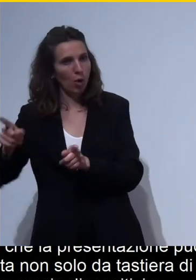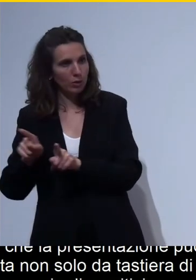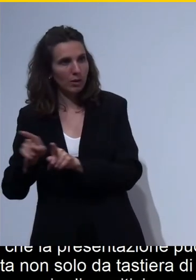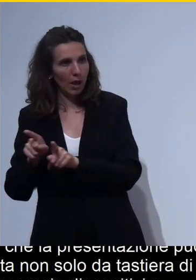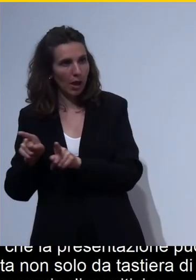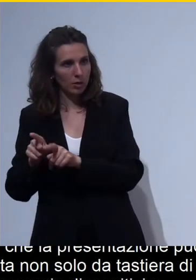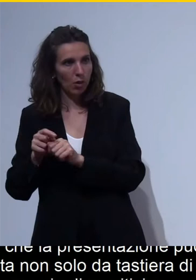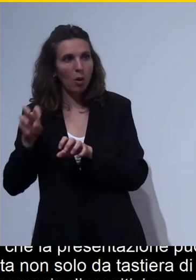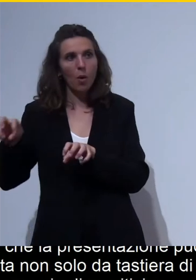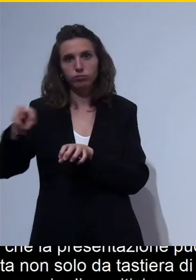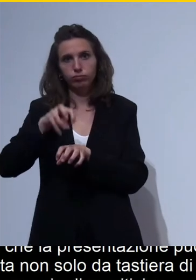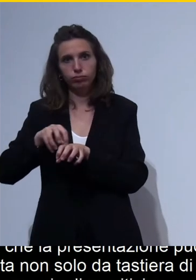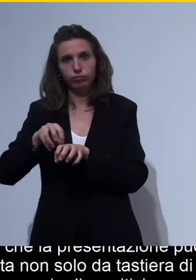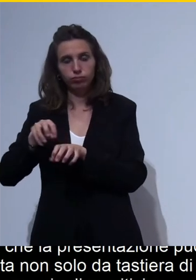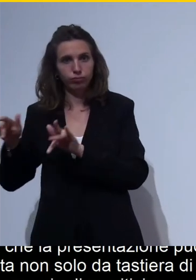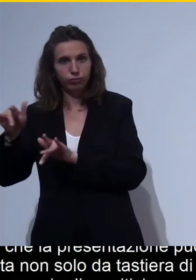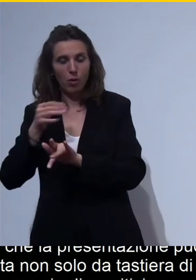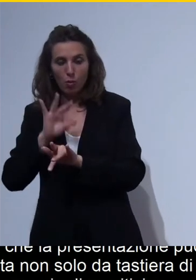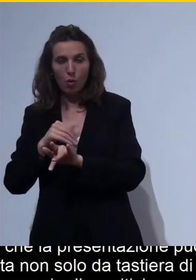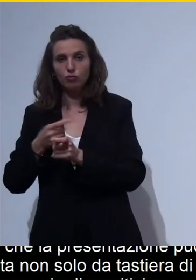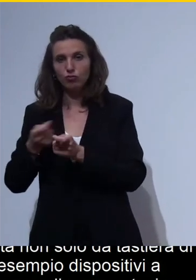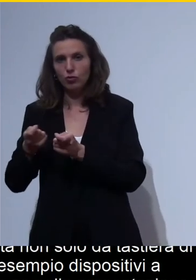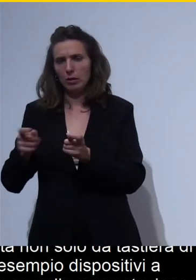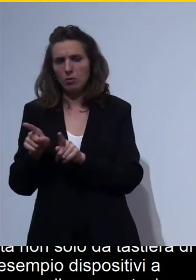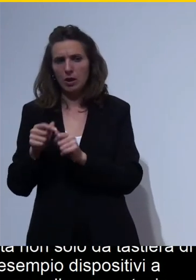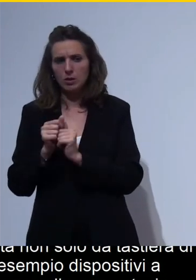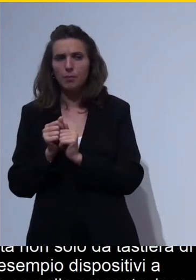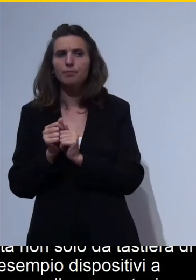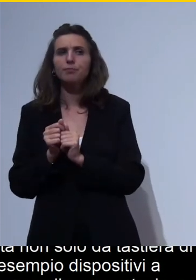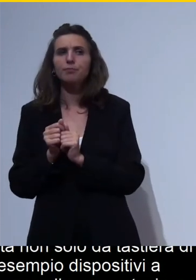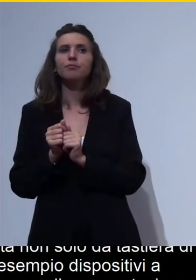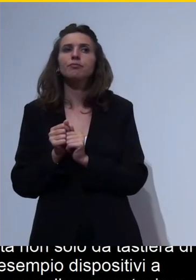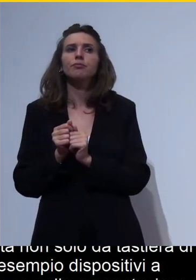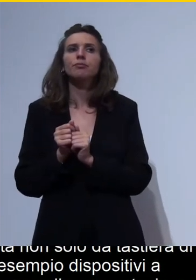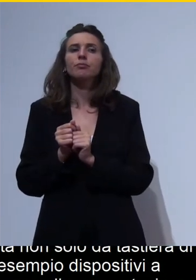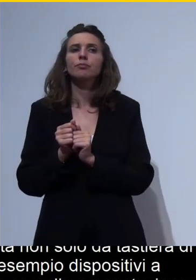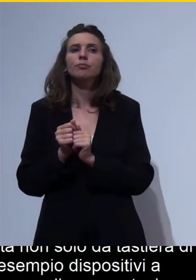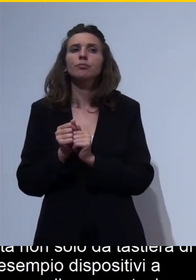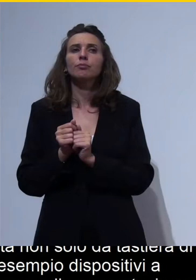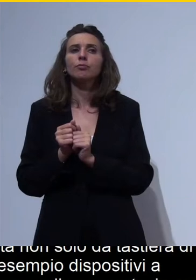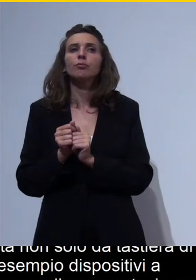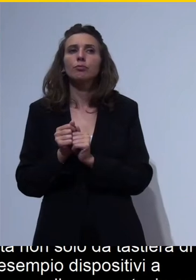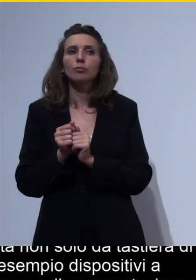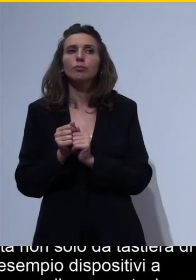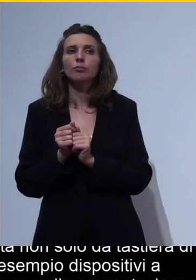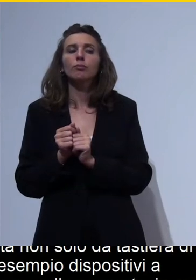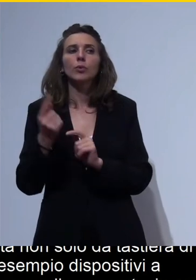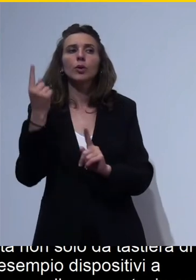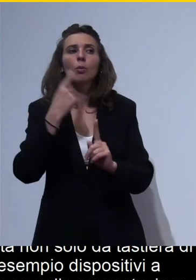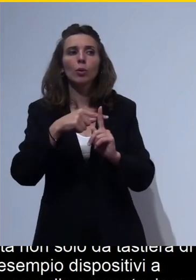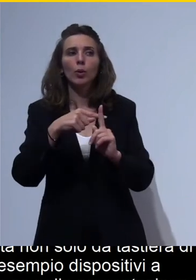possibile permettere a chi la fruisce di leggerla, di analizzarla